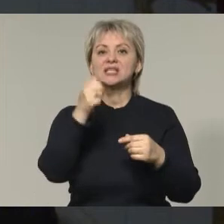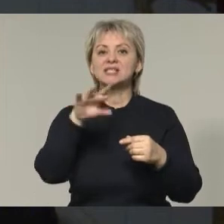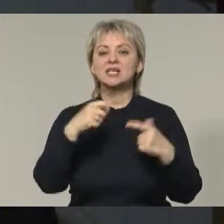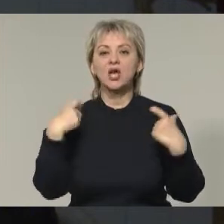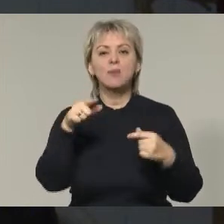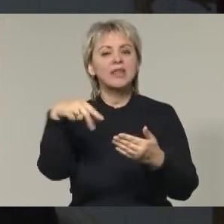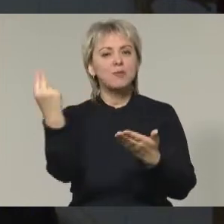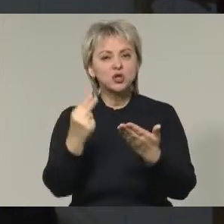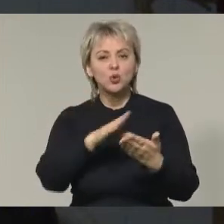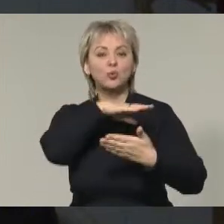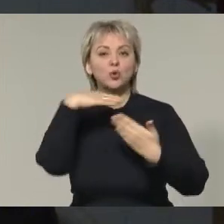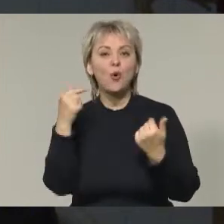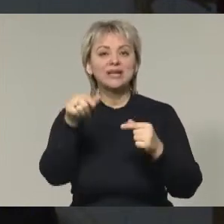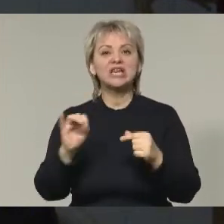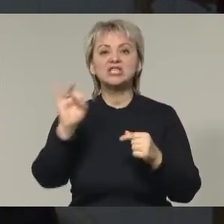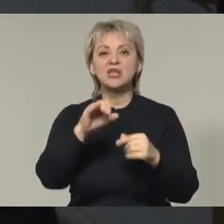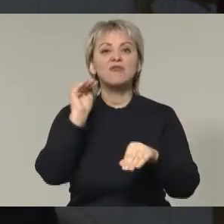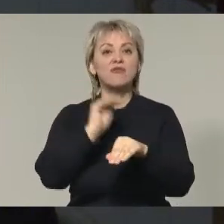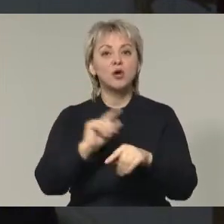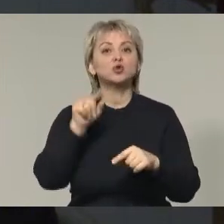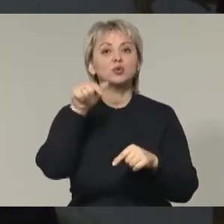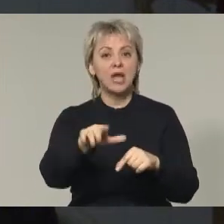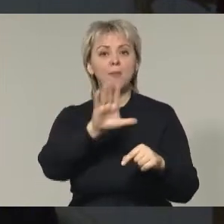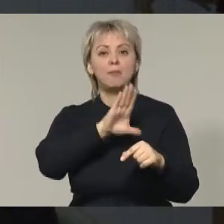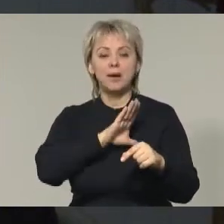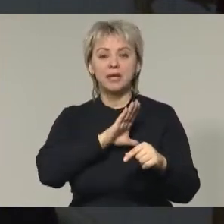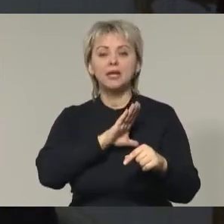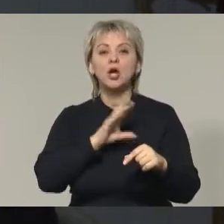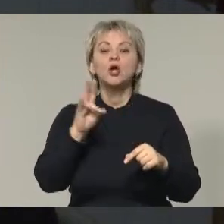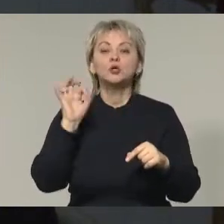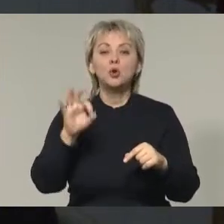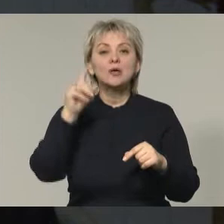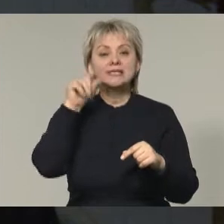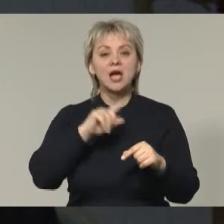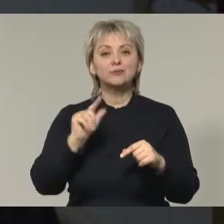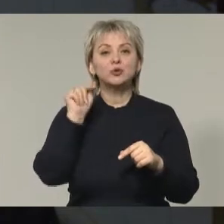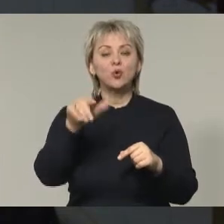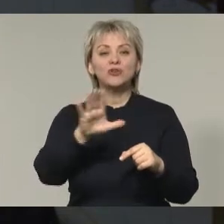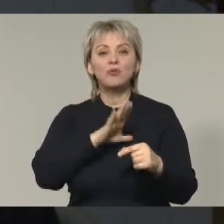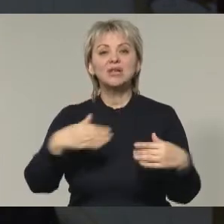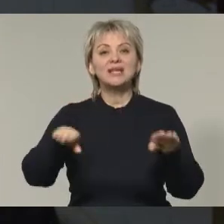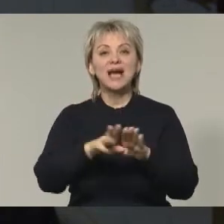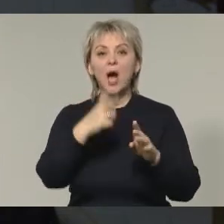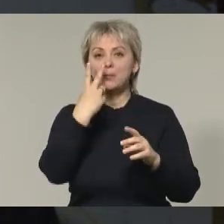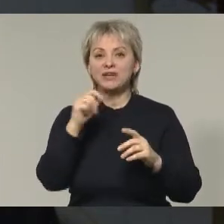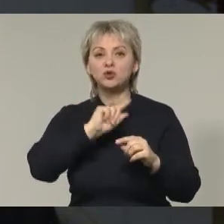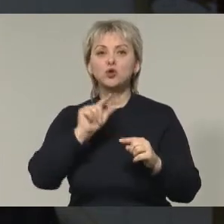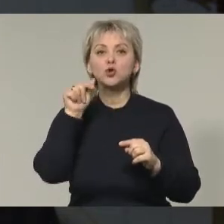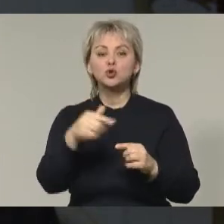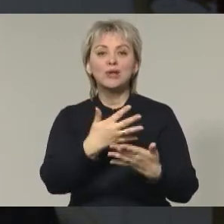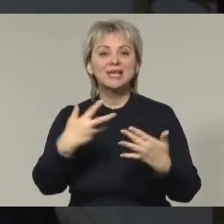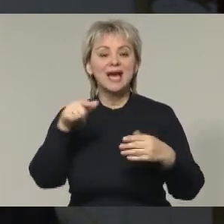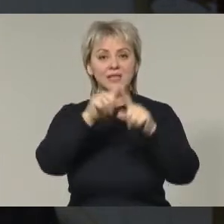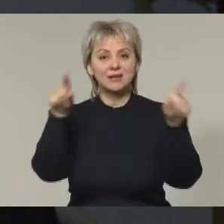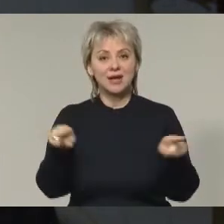на нем рисовал. Там множество исторических фактов, что он там был. Но мы знаем, что у него была такая привычка, что он некоторые